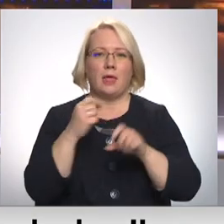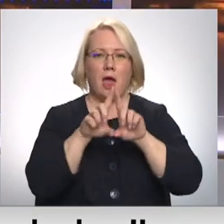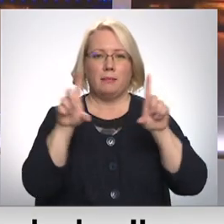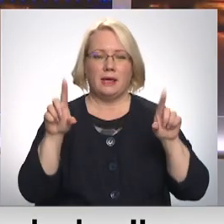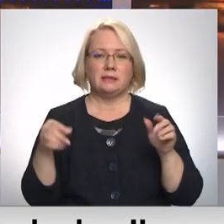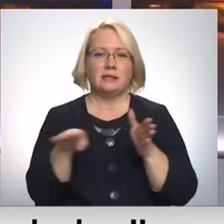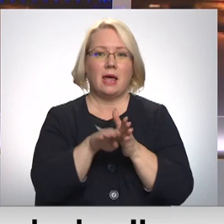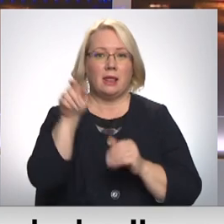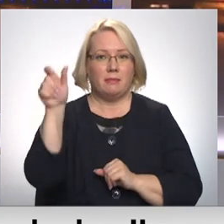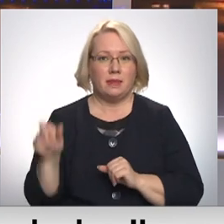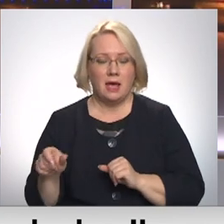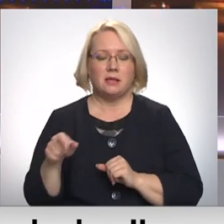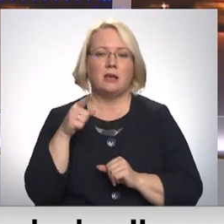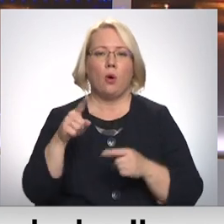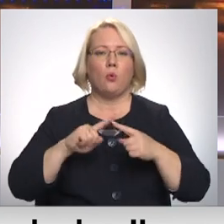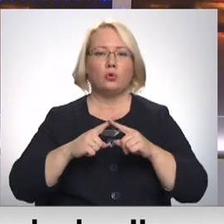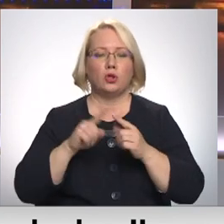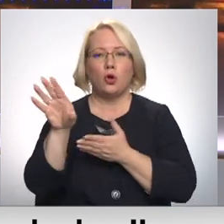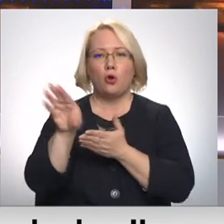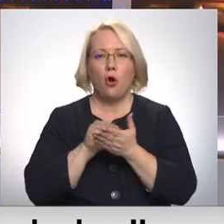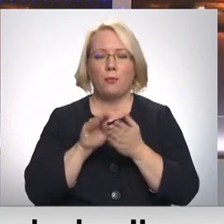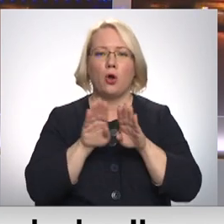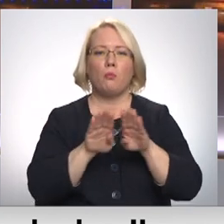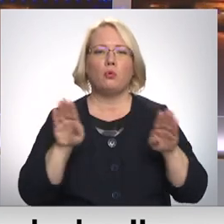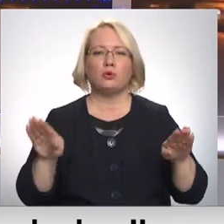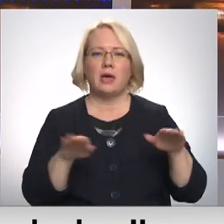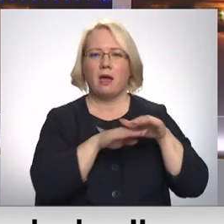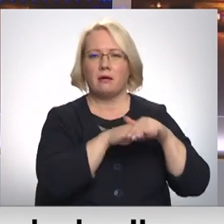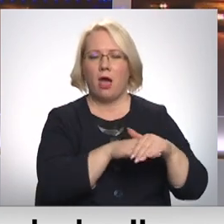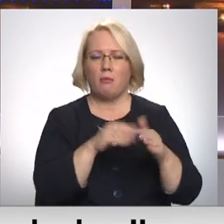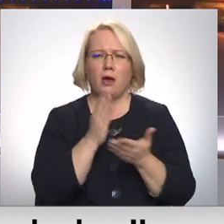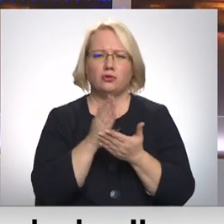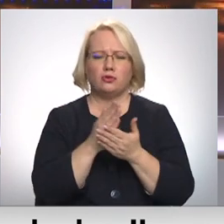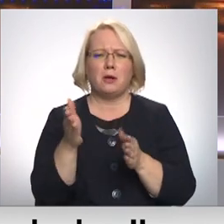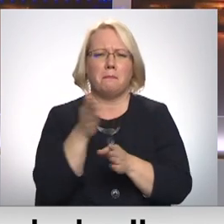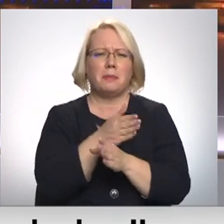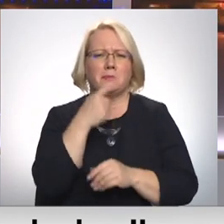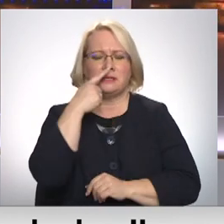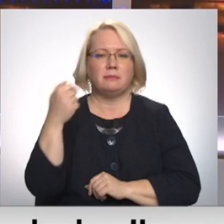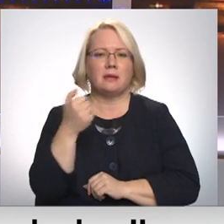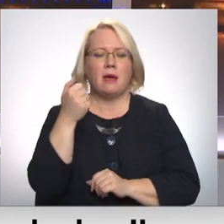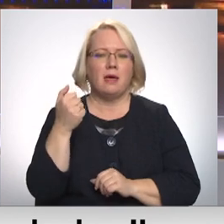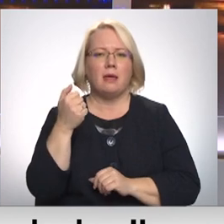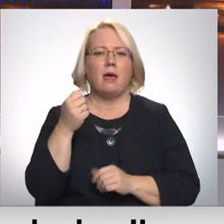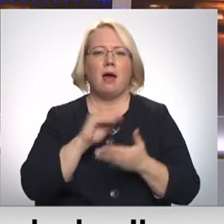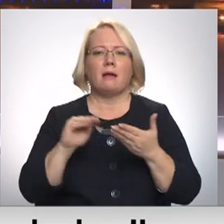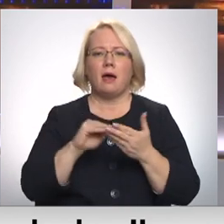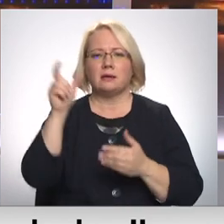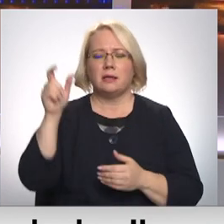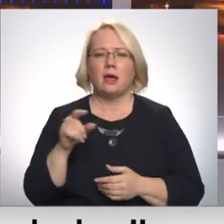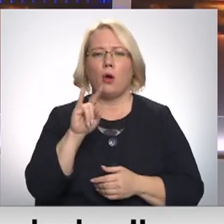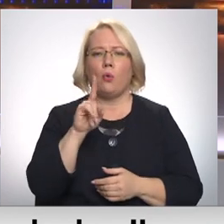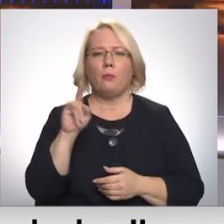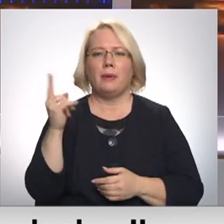Agrita Kunkulberga uzadījusi kopiju muzeja krājumā esošajām pirms apmēram simtgadiem adītajām raksnieka Ernesta Birznieku